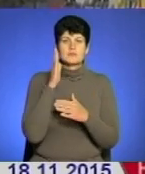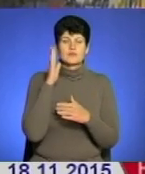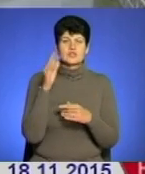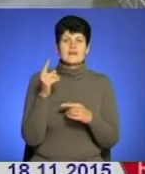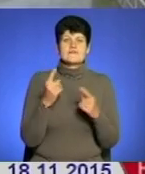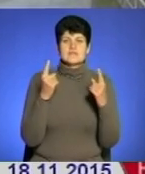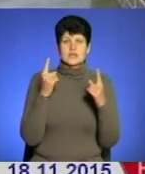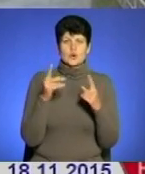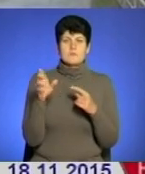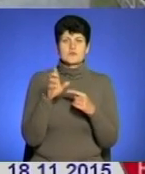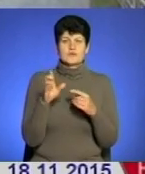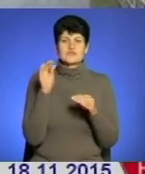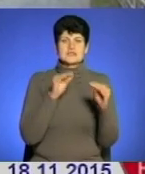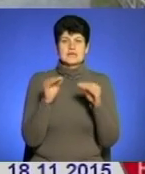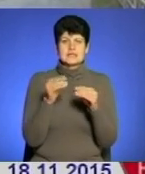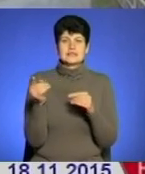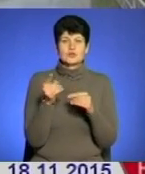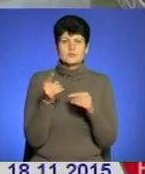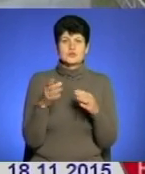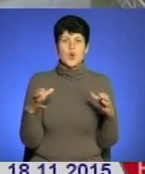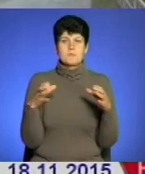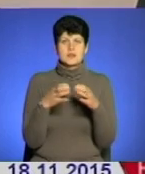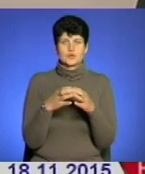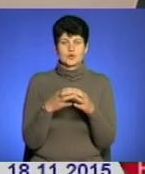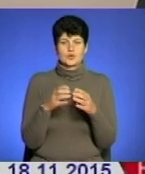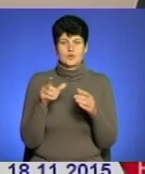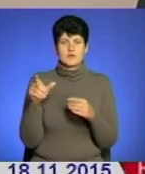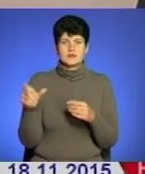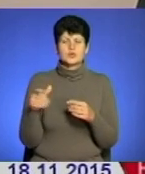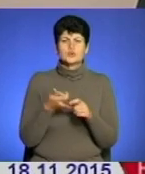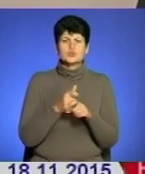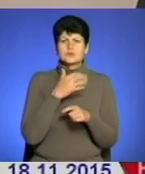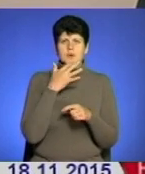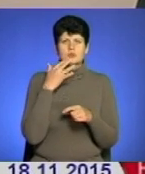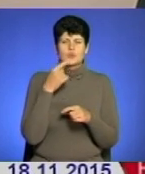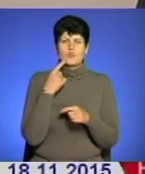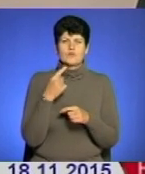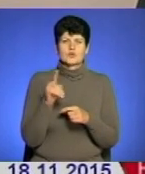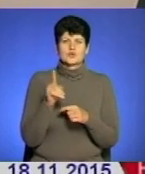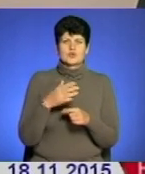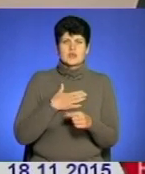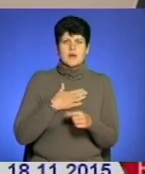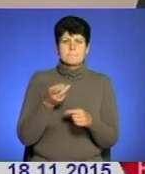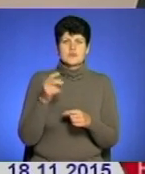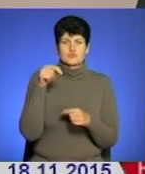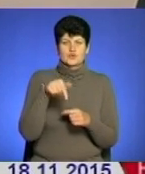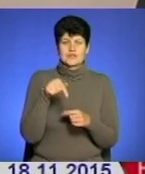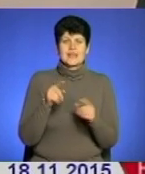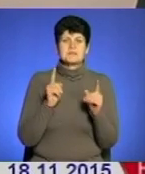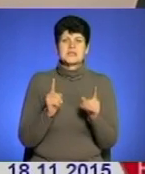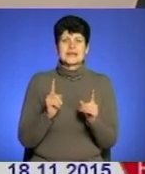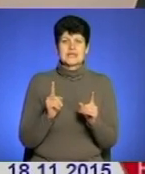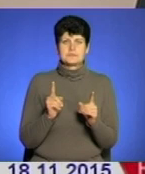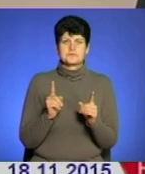Березовиці у складі Тернопільської об'єднаної громади. Мені зараз дуже багато хто закидає, що я прийшов сюди, аби тільки,